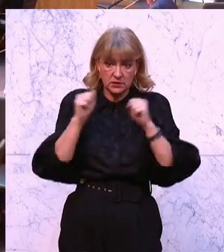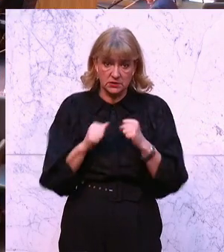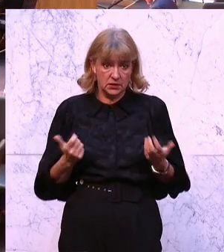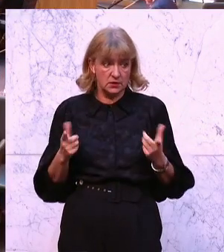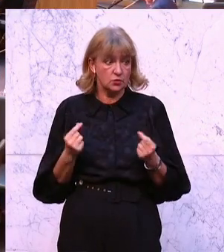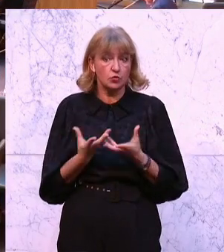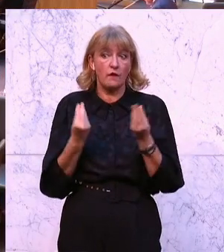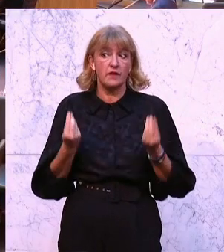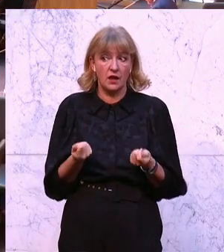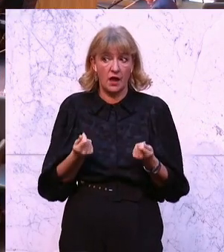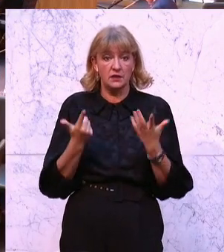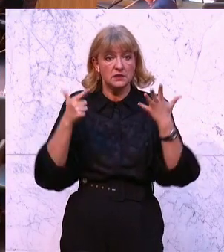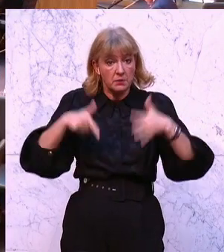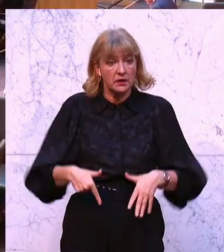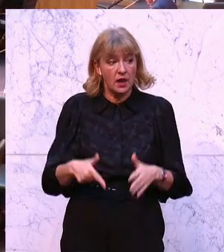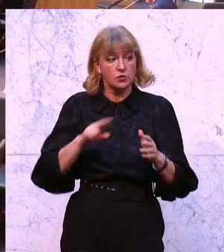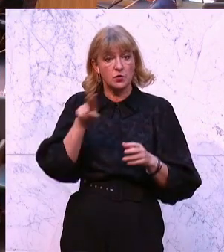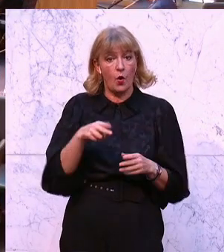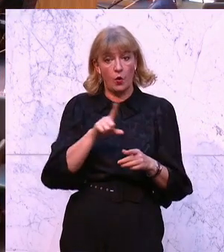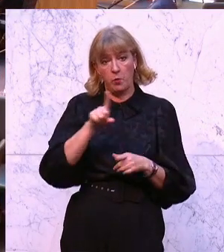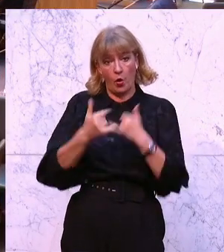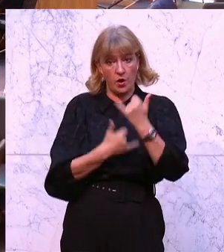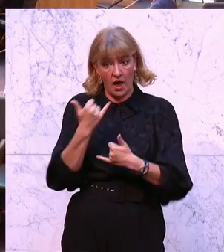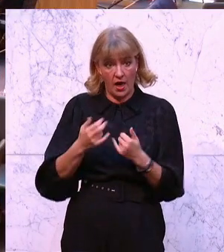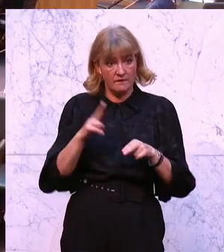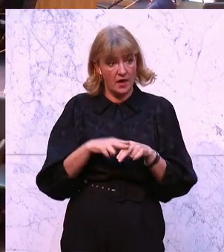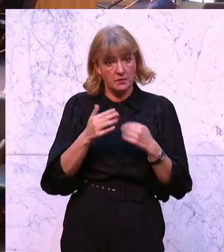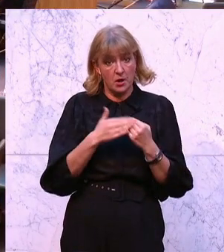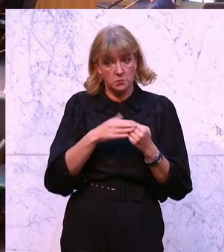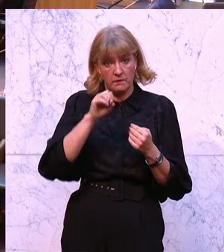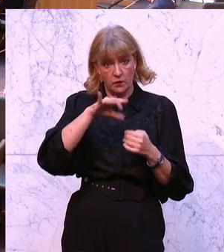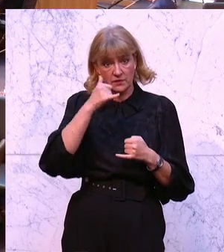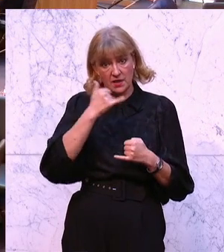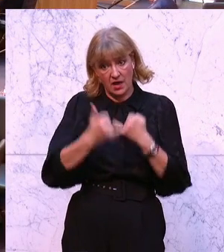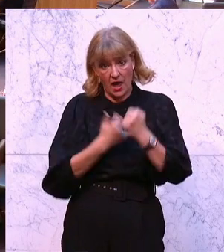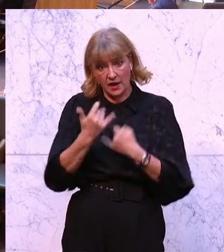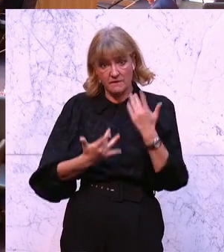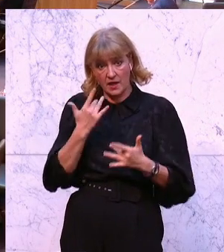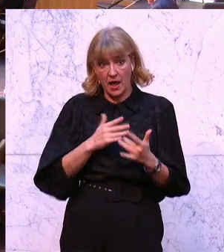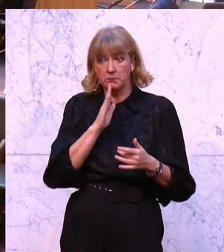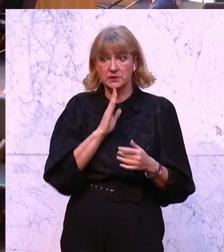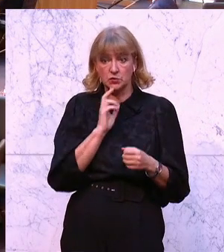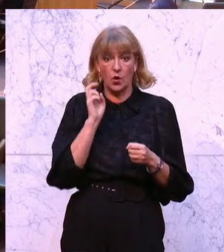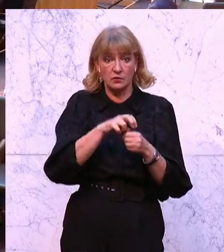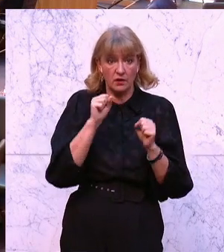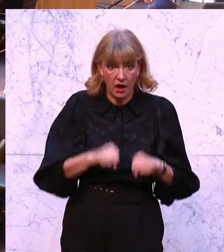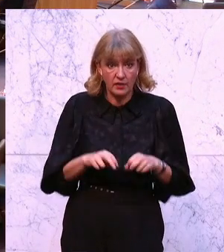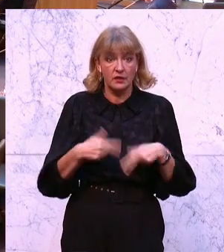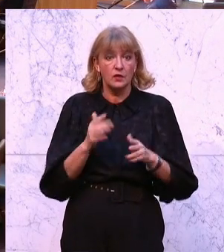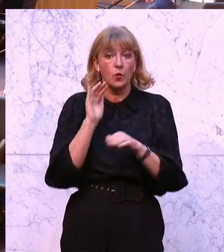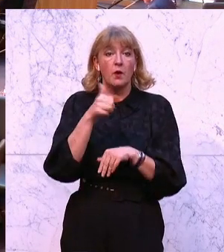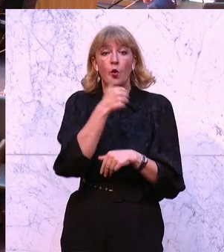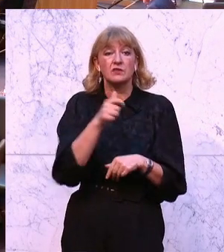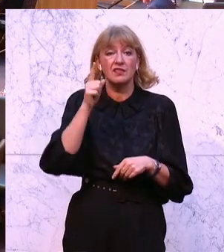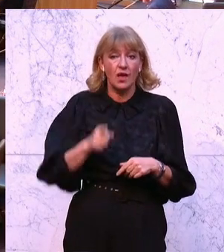so viel Geld. Das sind 7.000 Euro pro Jahr. Und wenn man 15 Jahre vielleicht in Pension sein kann, sind das mehr als 100